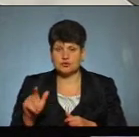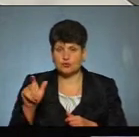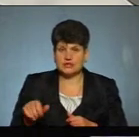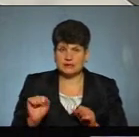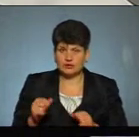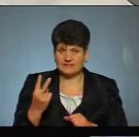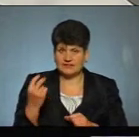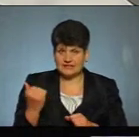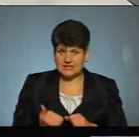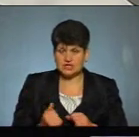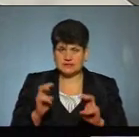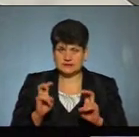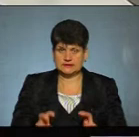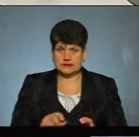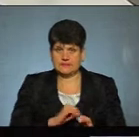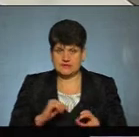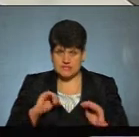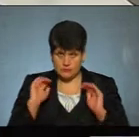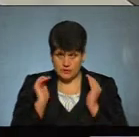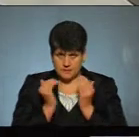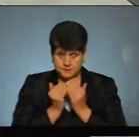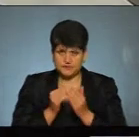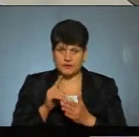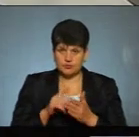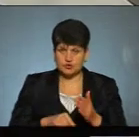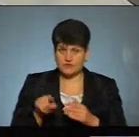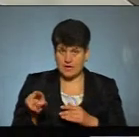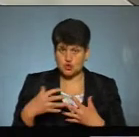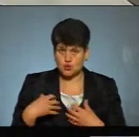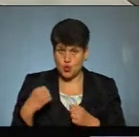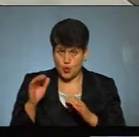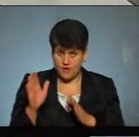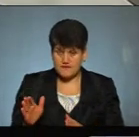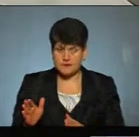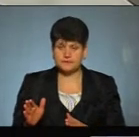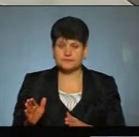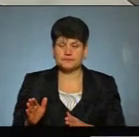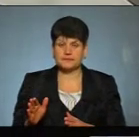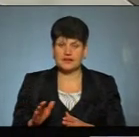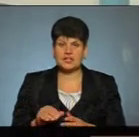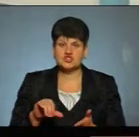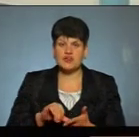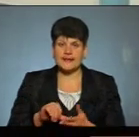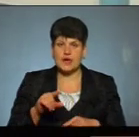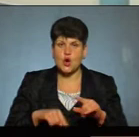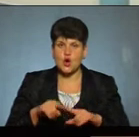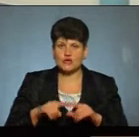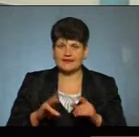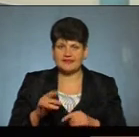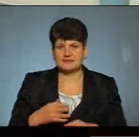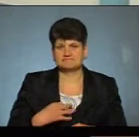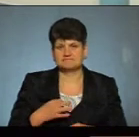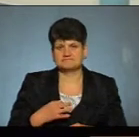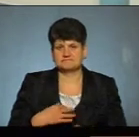спокійно перебути самоізоляцію, переконатися, що вона здорова, значить, члени родини на це не